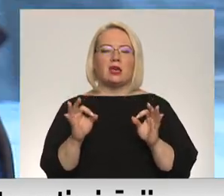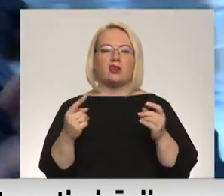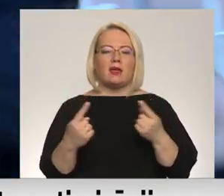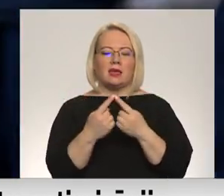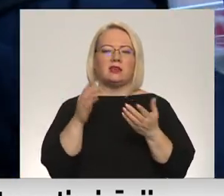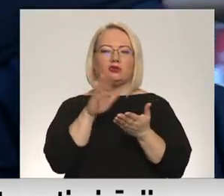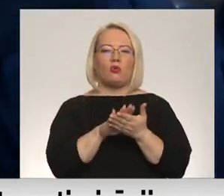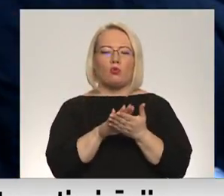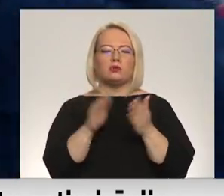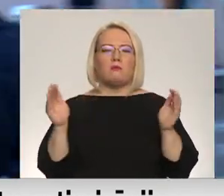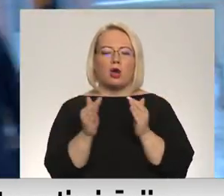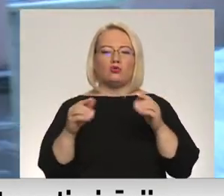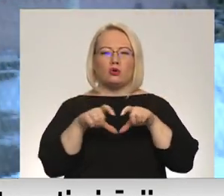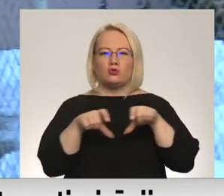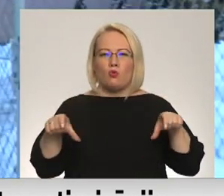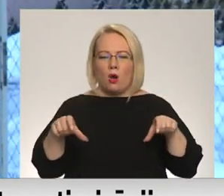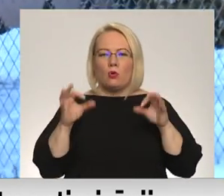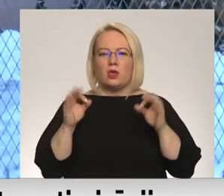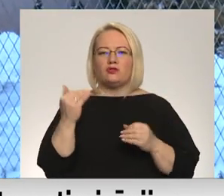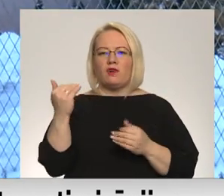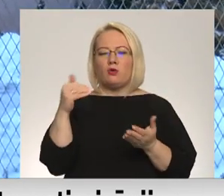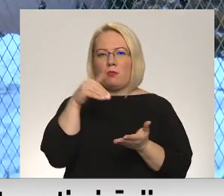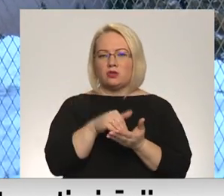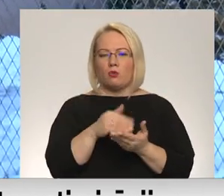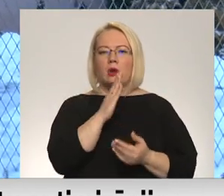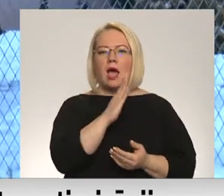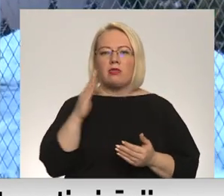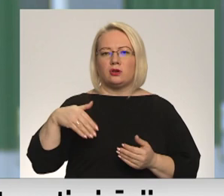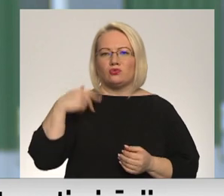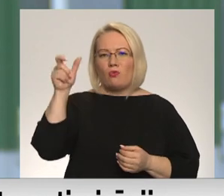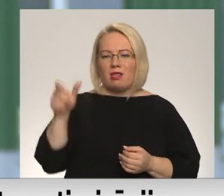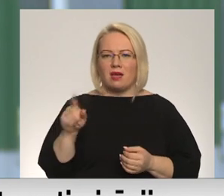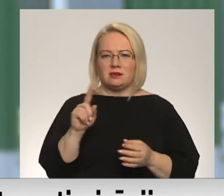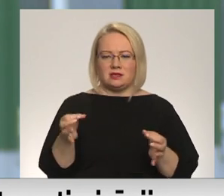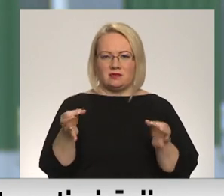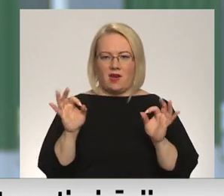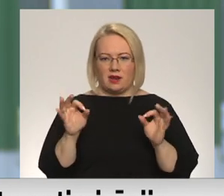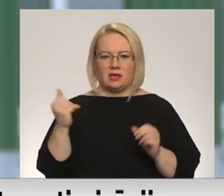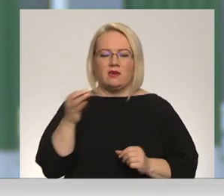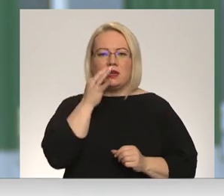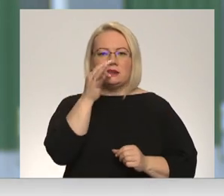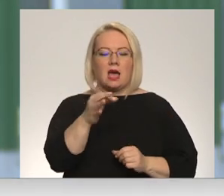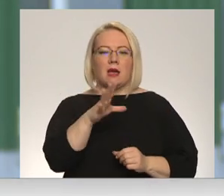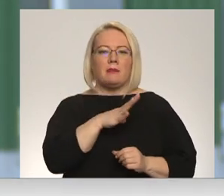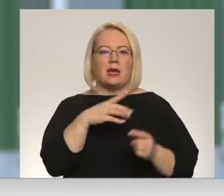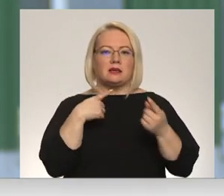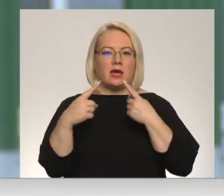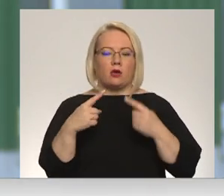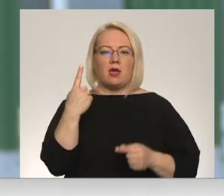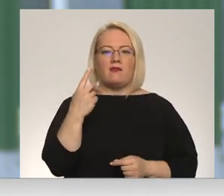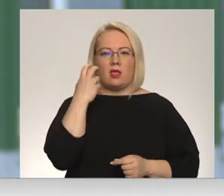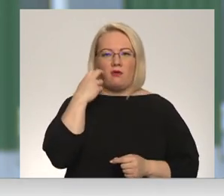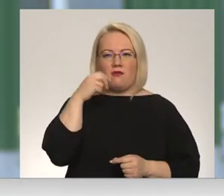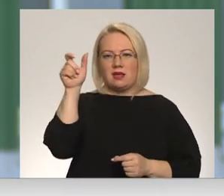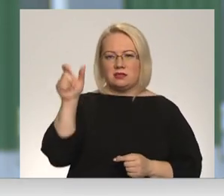pastāvēšanu, kur katras skolēns ir svarīgs. Mums bija saruna ar vienu vecāku, jā,